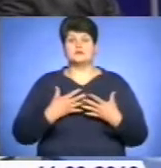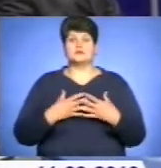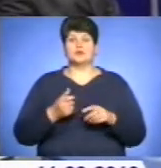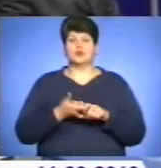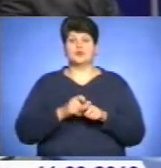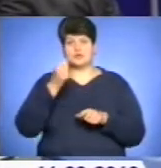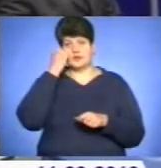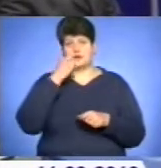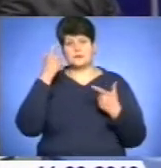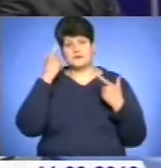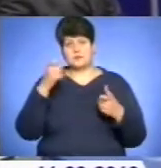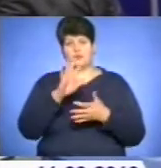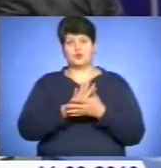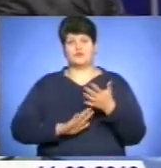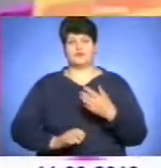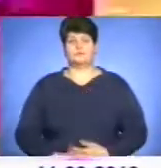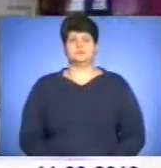інформацію, а ми продовжуємо випуск.